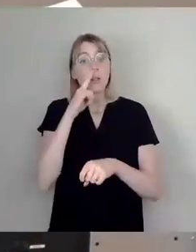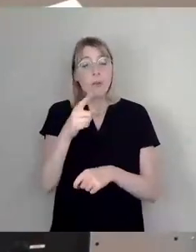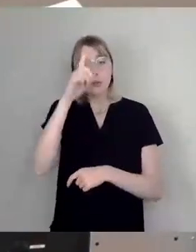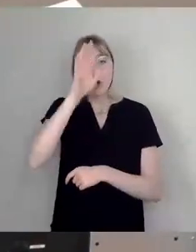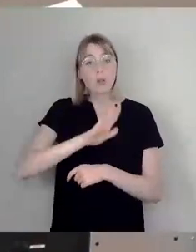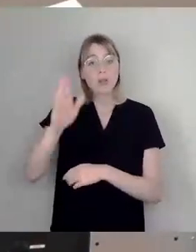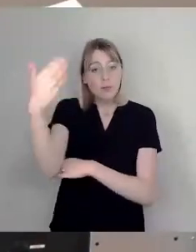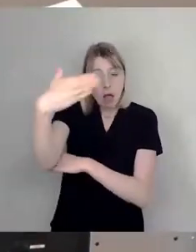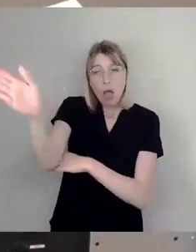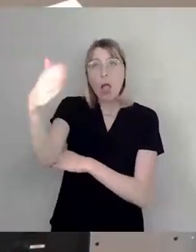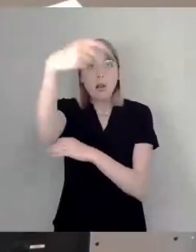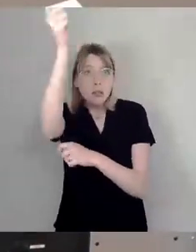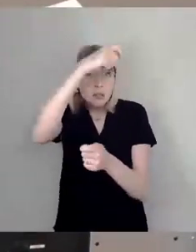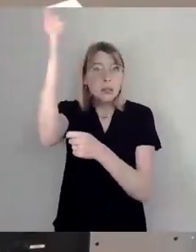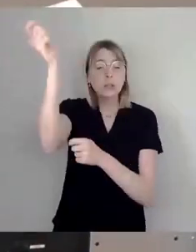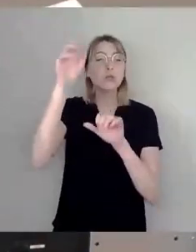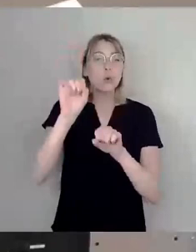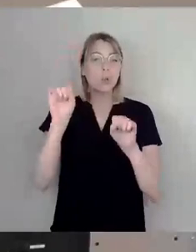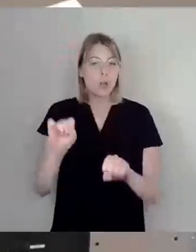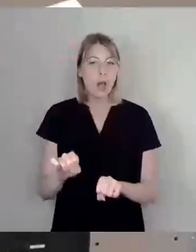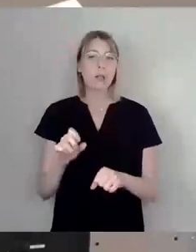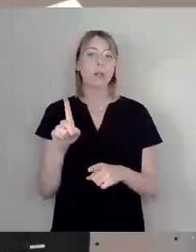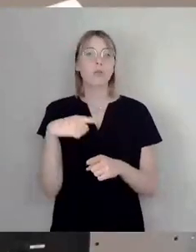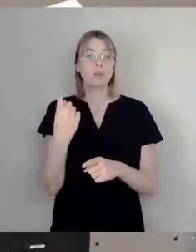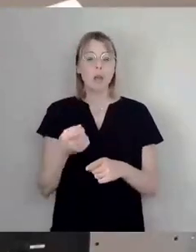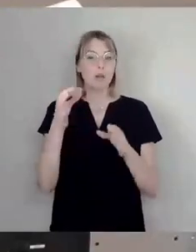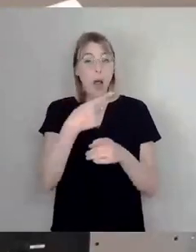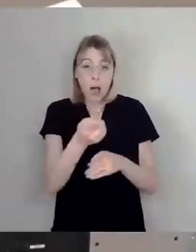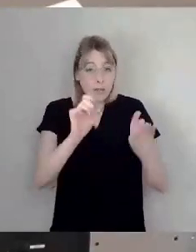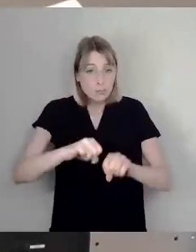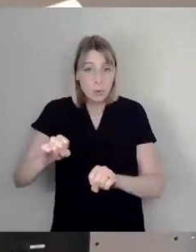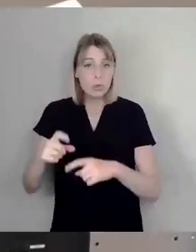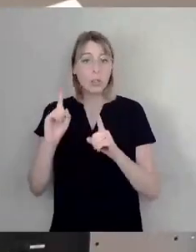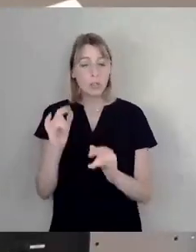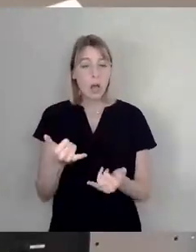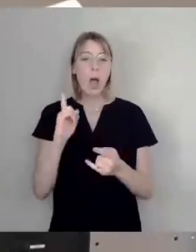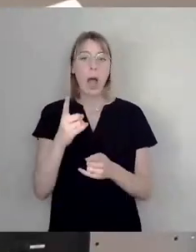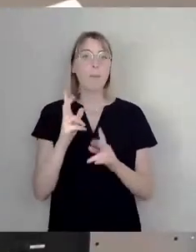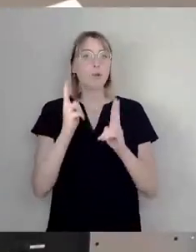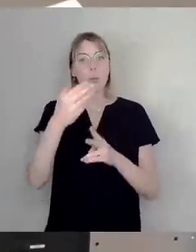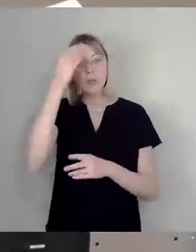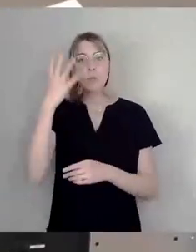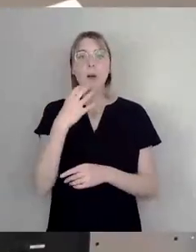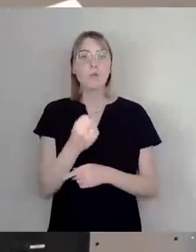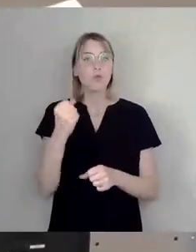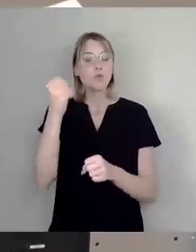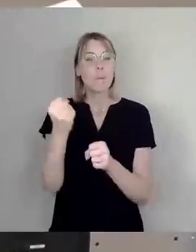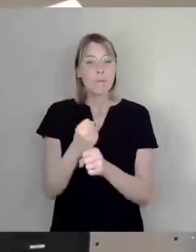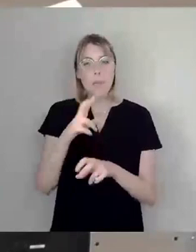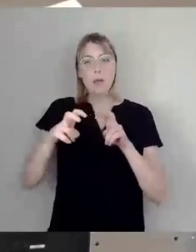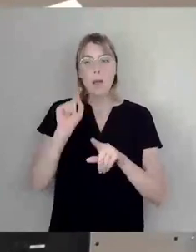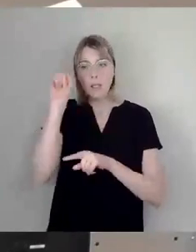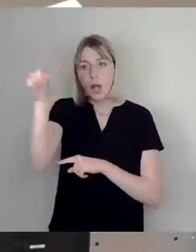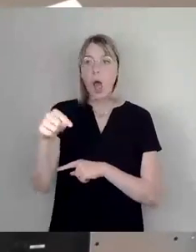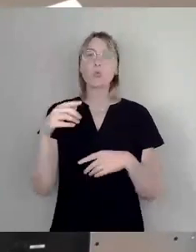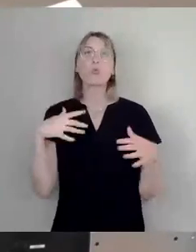ist und wir hoffen, dass die gewinnen. Da ist alles möglich, aber wenn ich im normalen Sommer mal im Biergarten ein bisschen jodeln will, dann